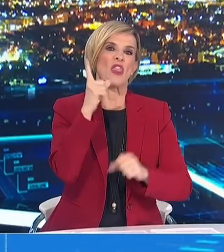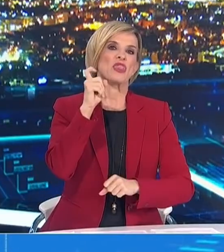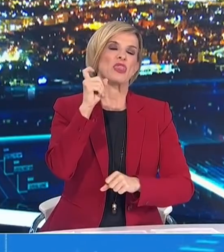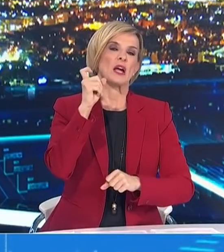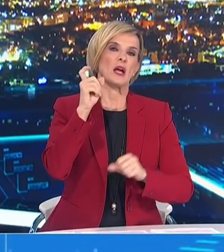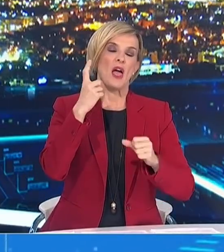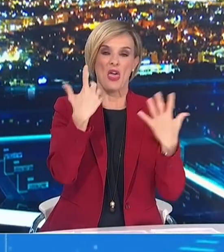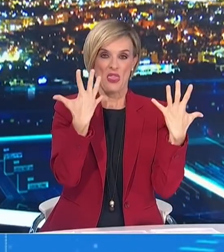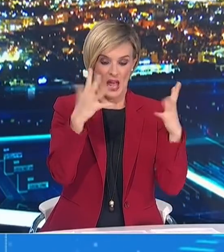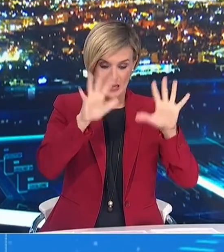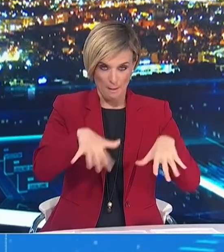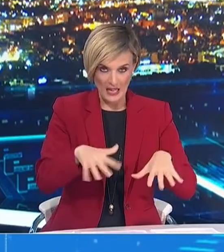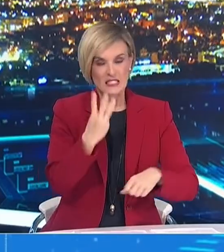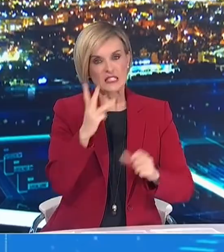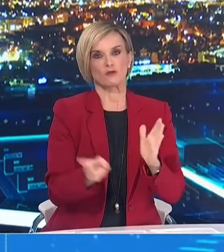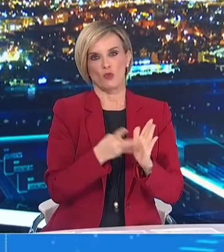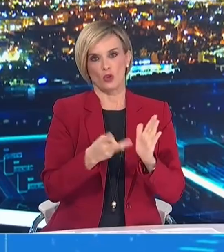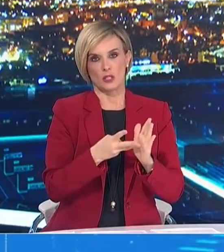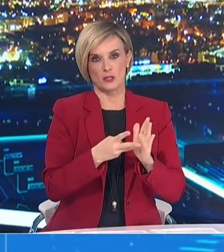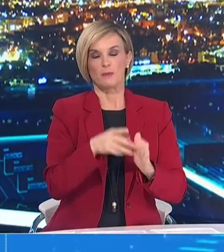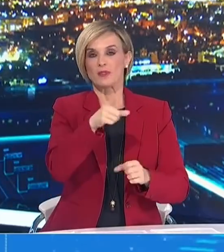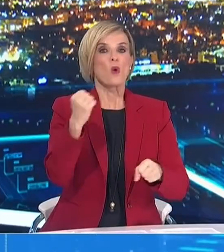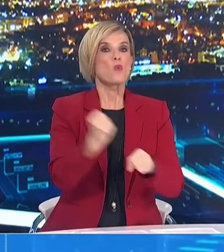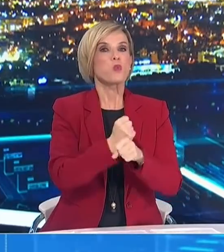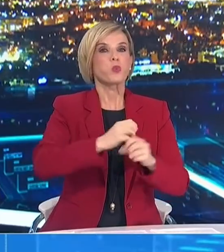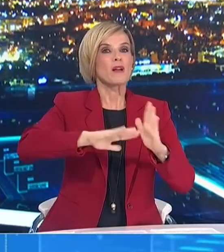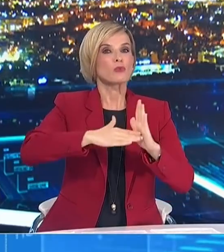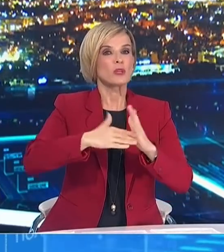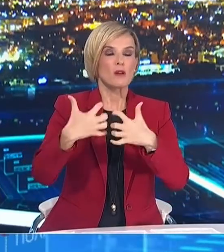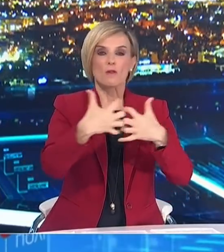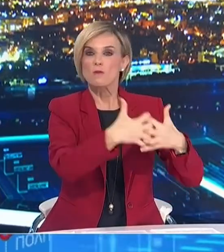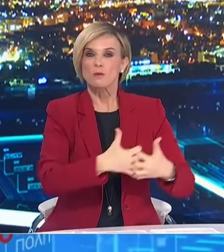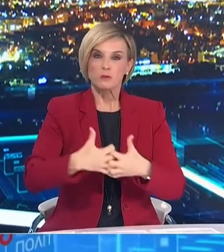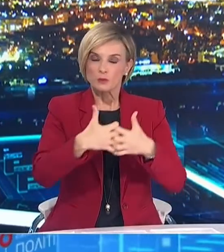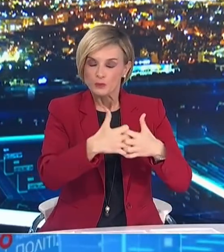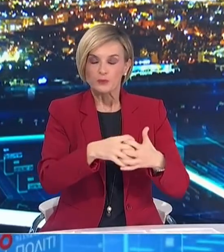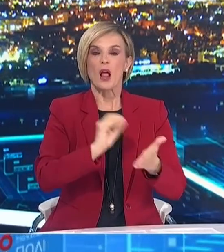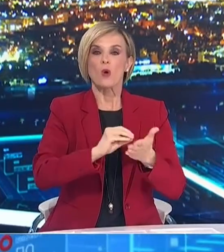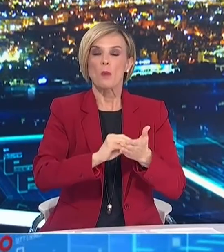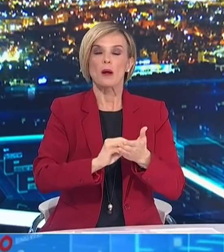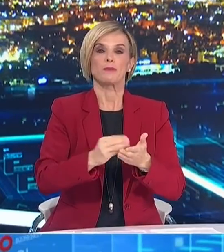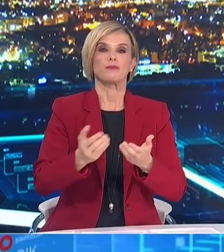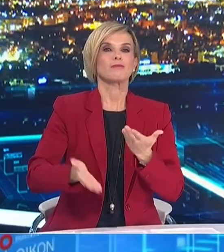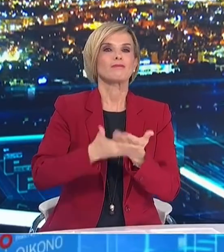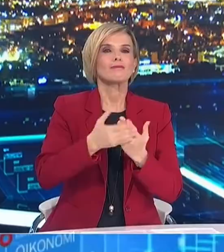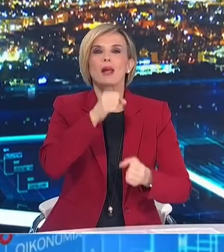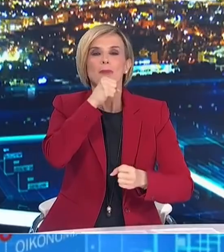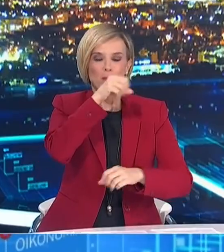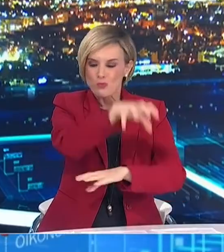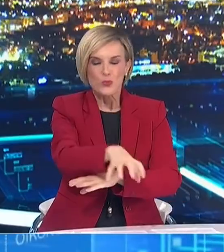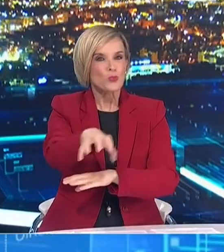μοριακός έλεγχος κάθε πέντε μέρες στους εργαζόμενους όλων των μονάδων φροντίδας ηλικιωμένων των περιοχών αυτών.